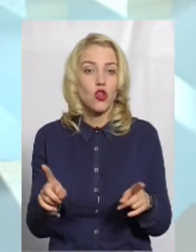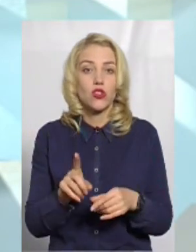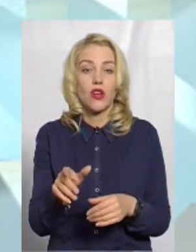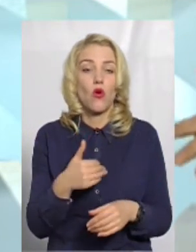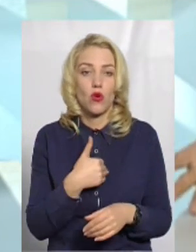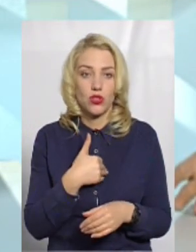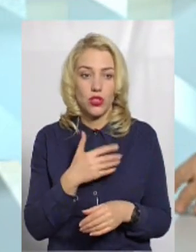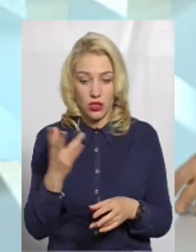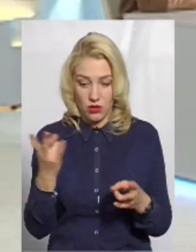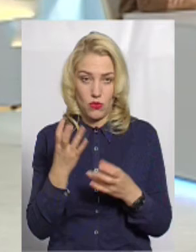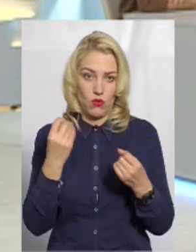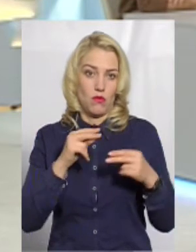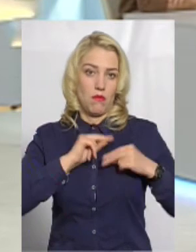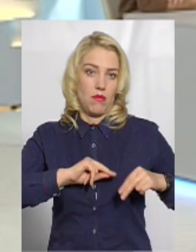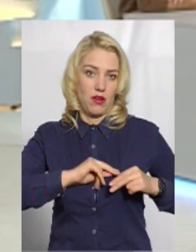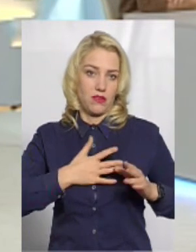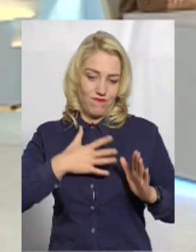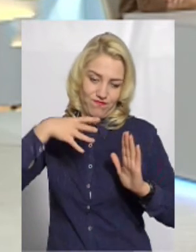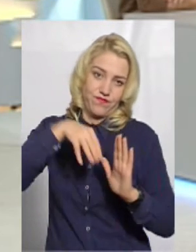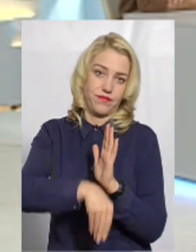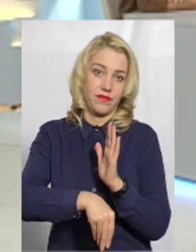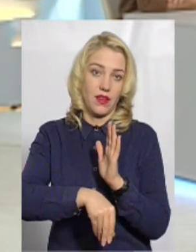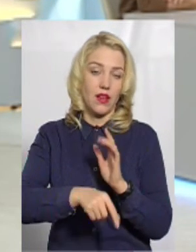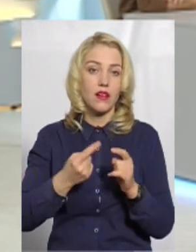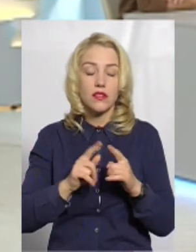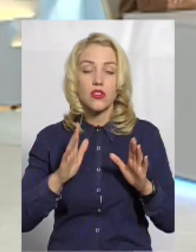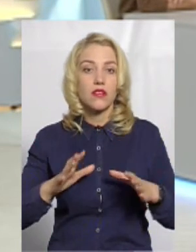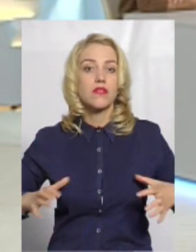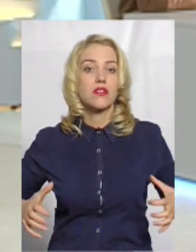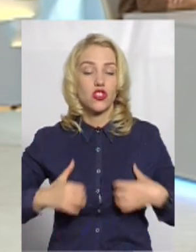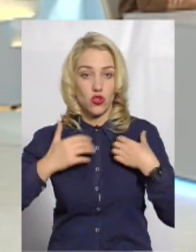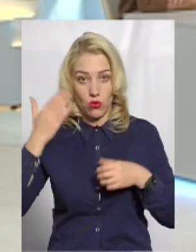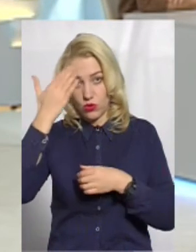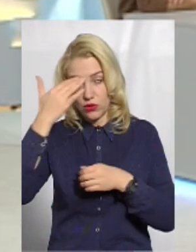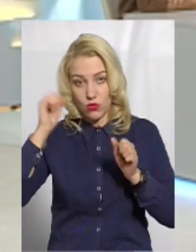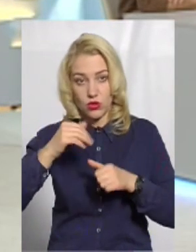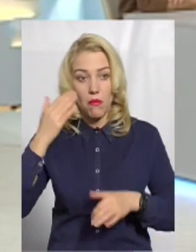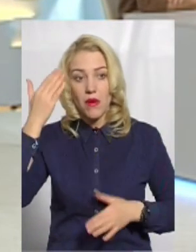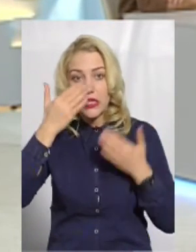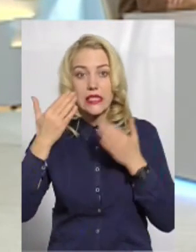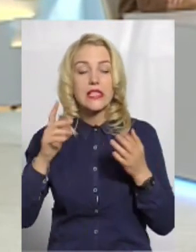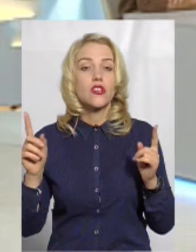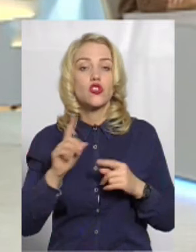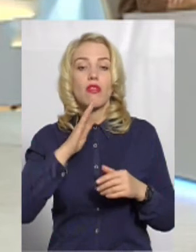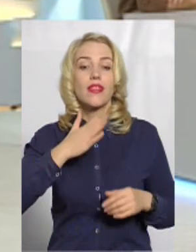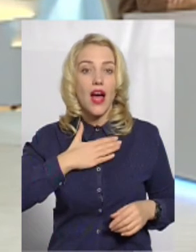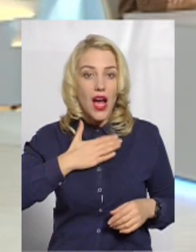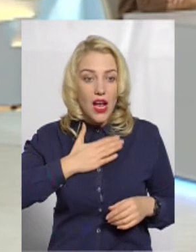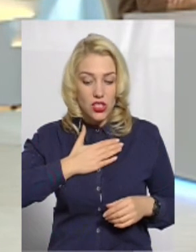Тільки потрібно попрацювати. І ось це в страшному сні, тільки можна приснитися, що наше